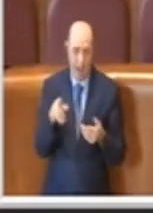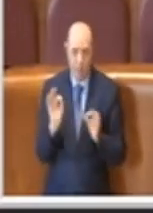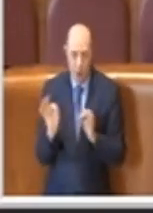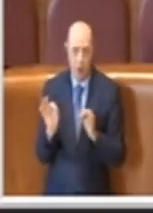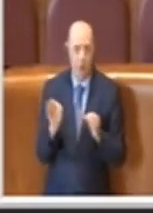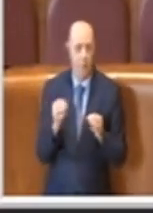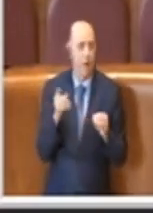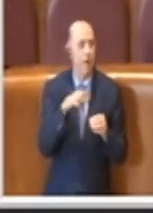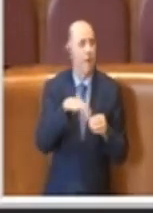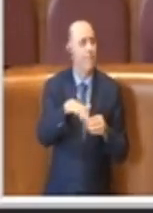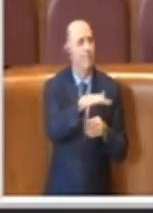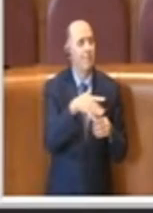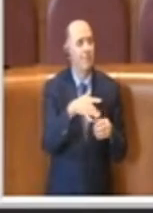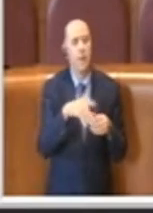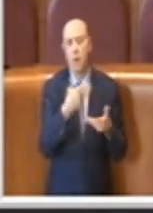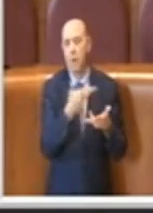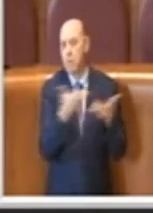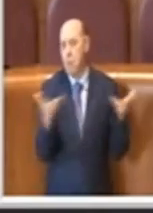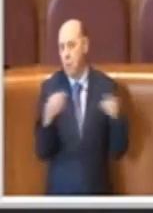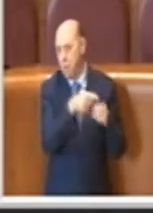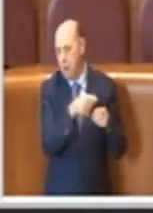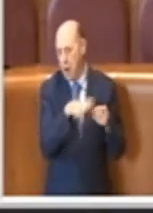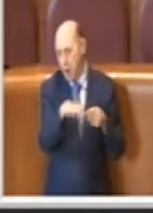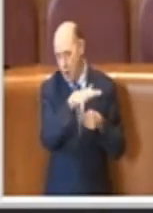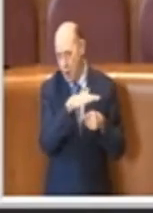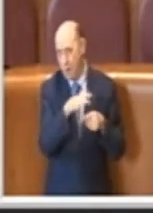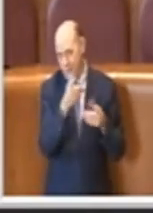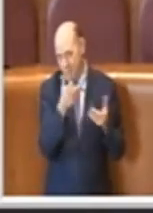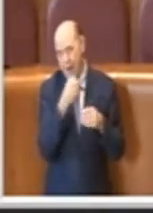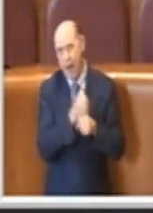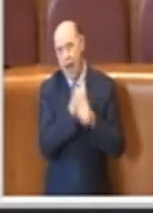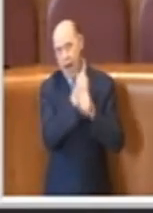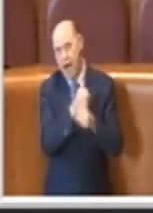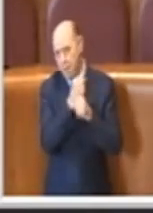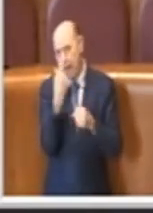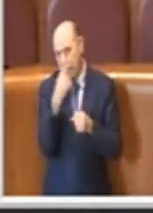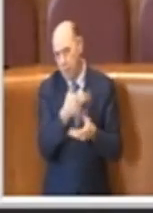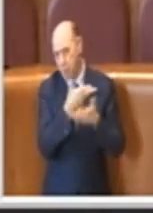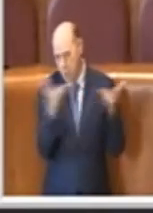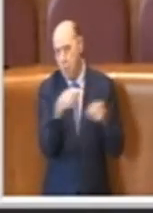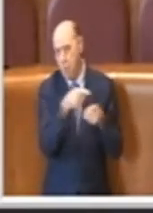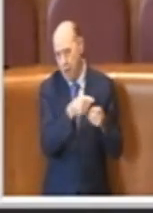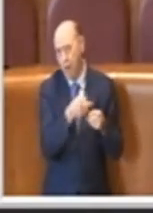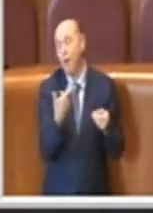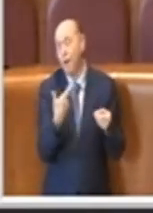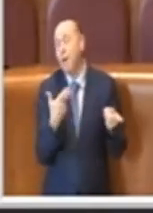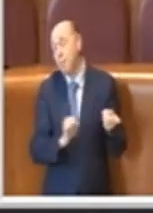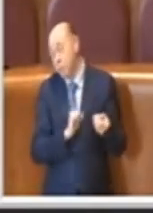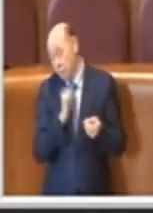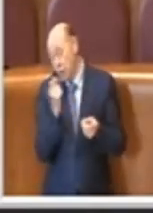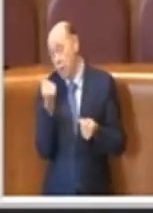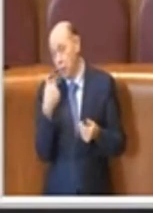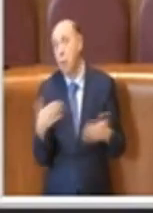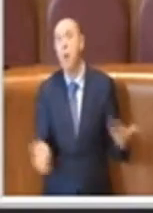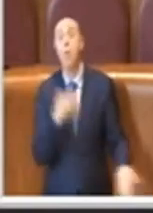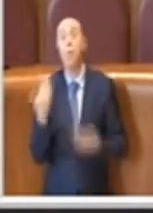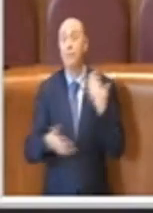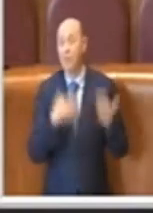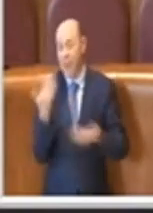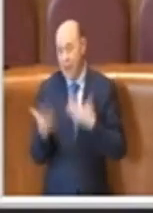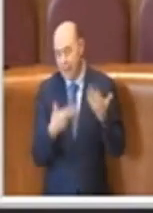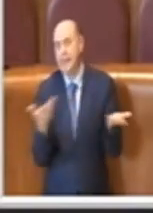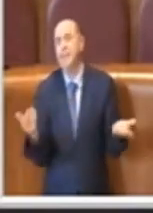pubblici, sono la gran parte, non tutti, però riguardano purtroppo somme urgenze che